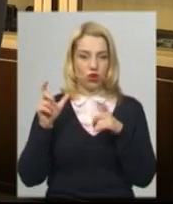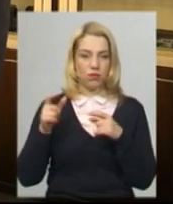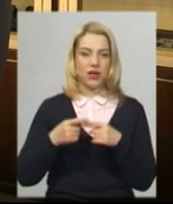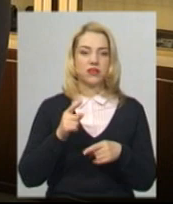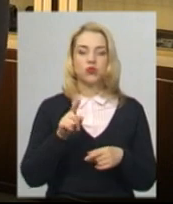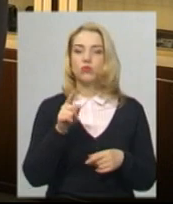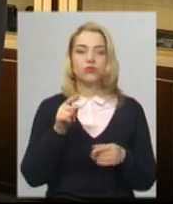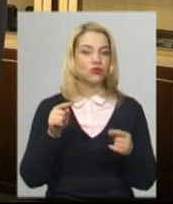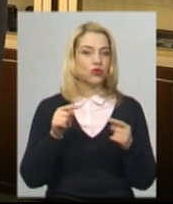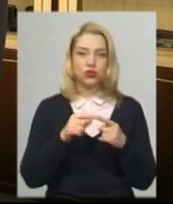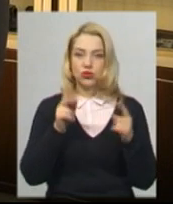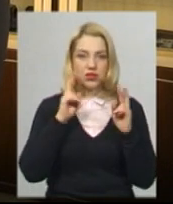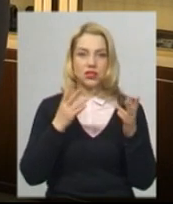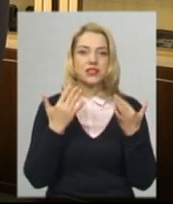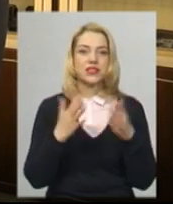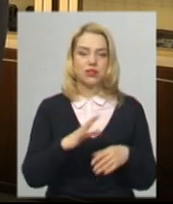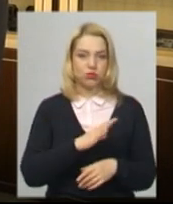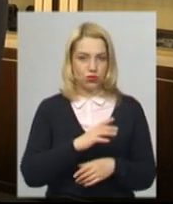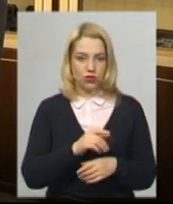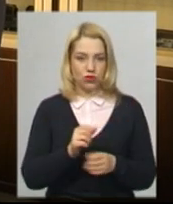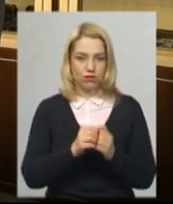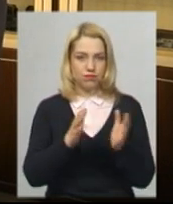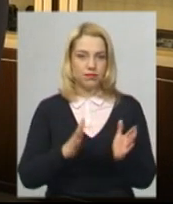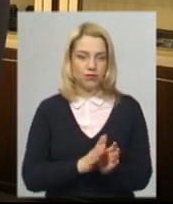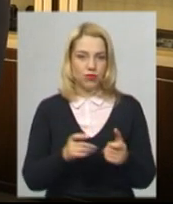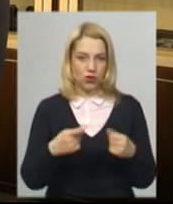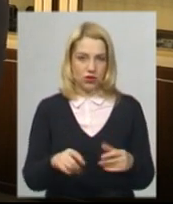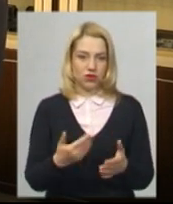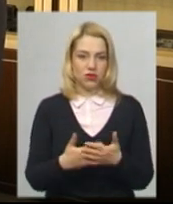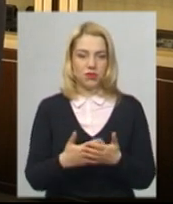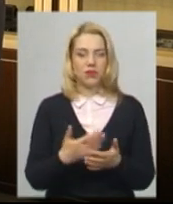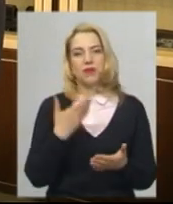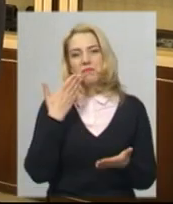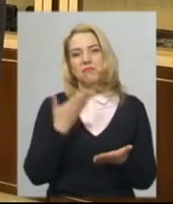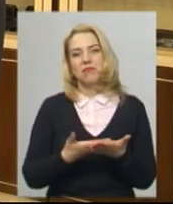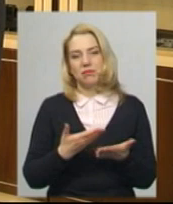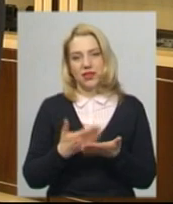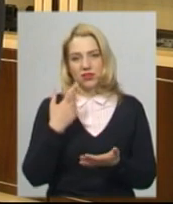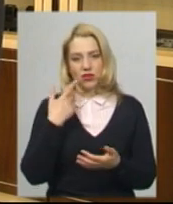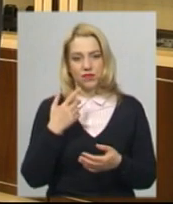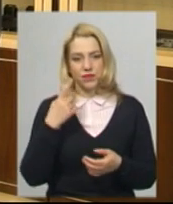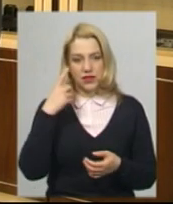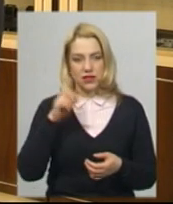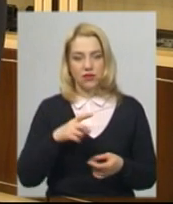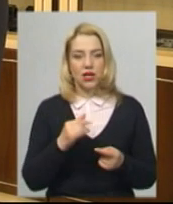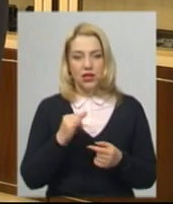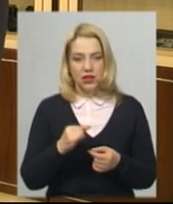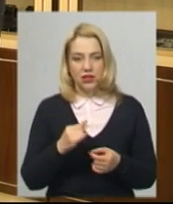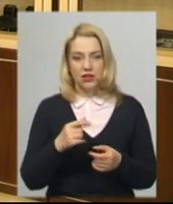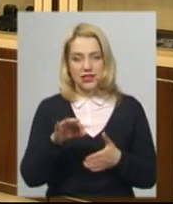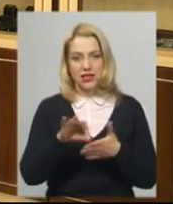тому що ніхто точно не знає, скільки їх було продано. Приблизно є цифри. І одразу